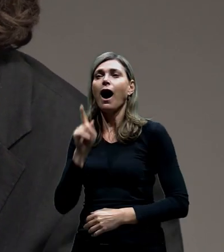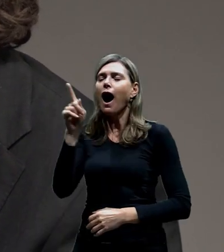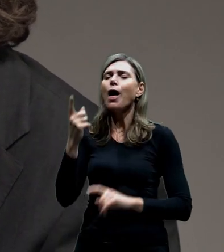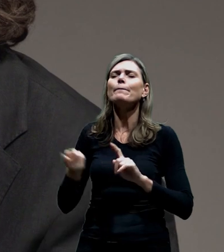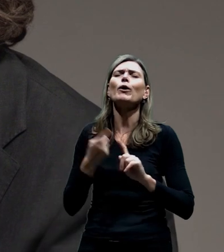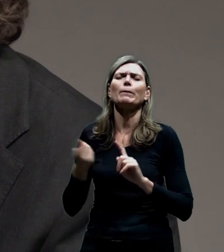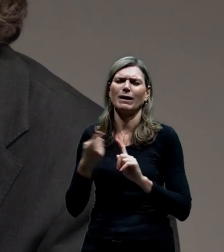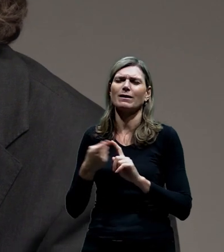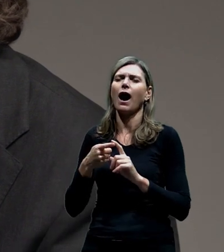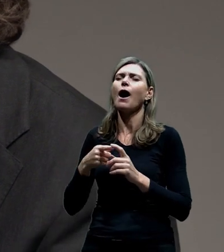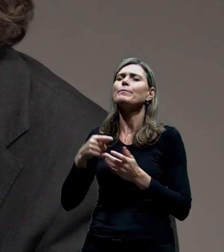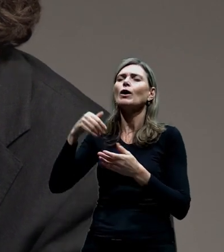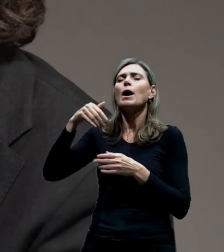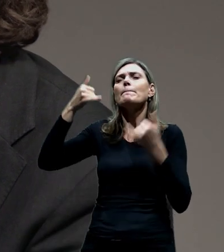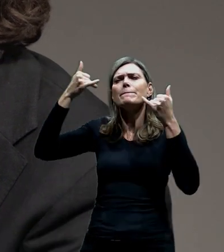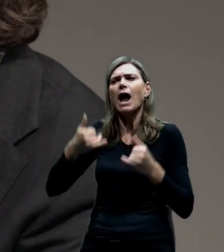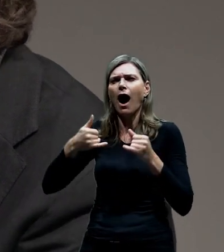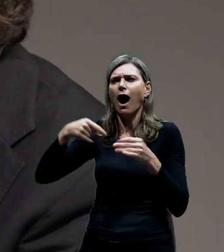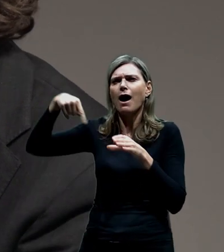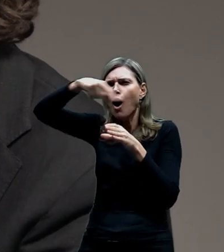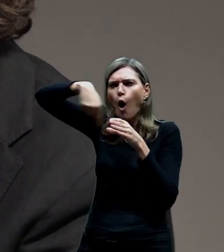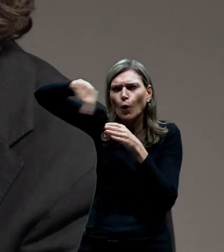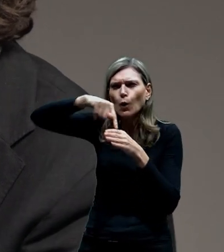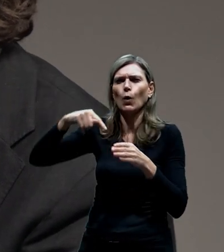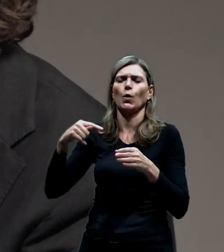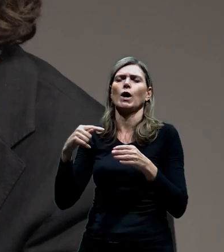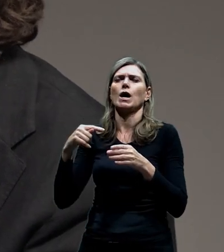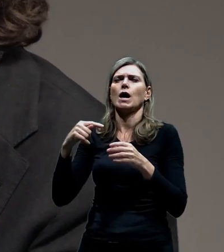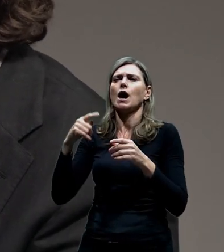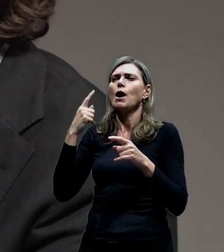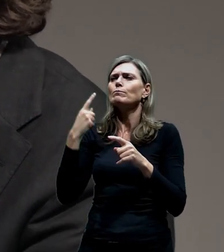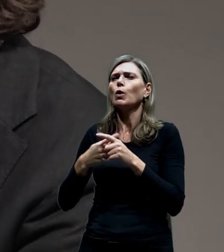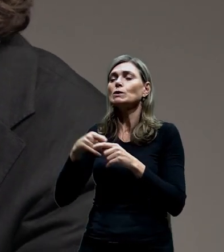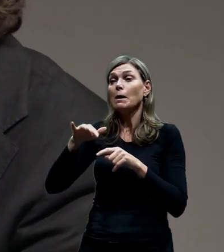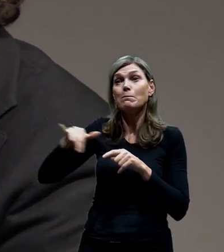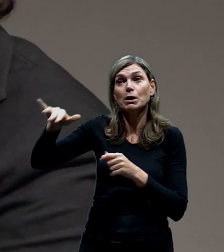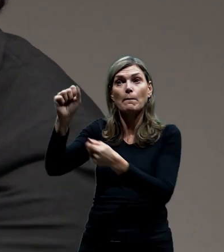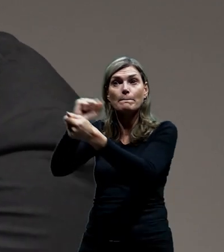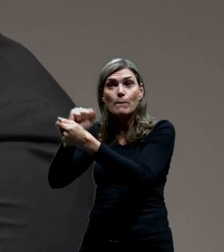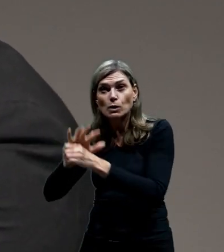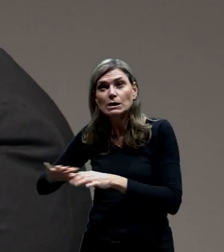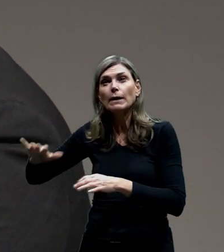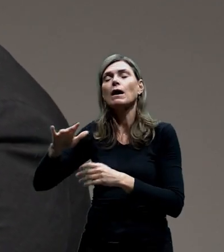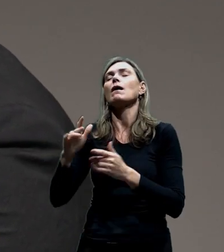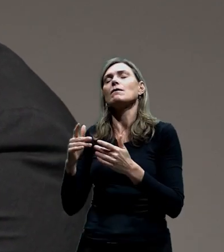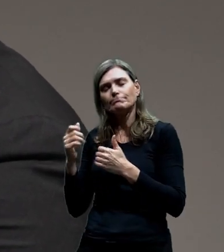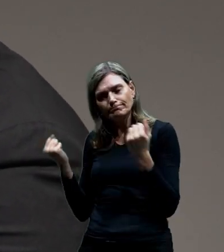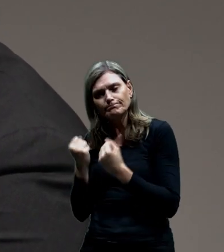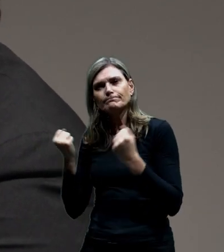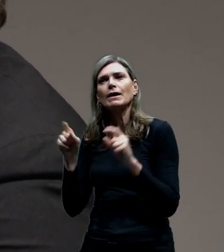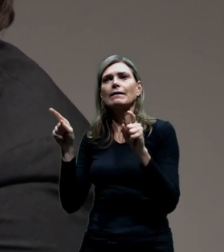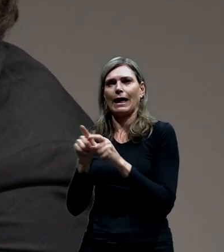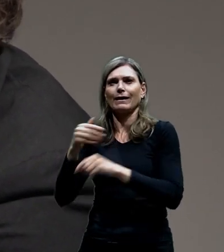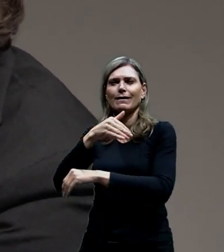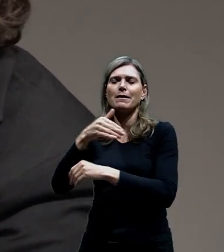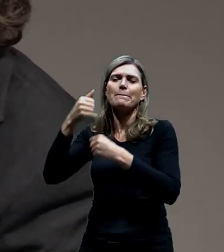okruhu se neobejdeme a neobsloužíme ty rozvojové plochy. Podpoříme výstavbu zahranicí města